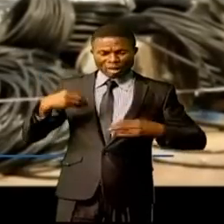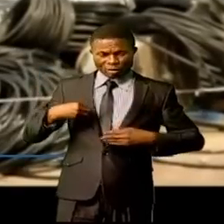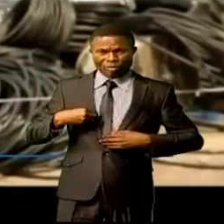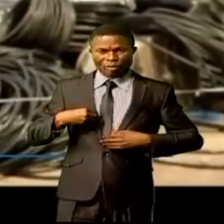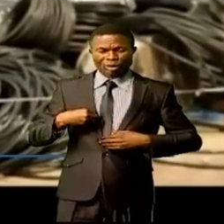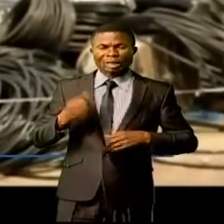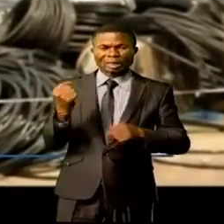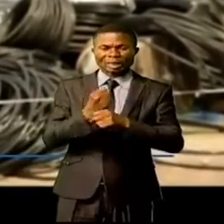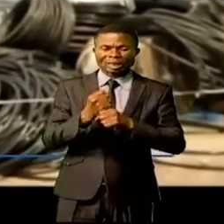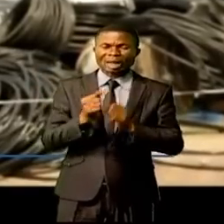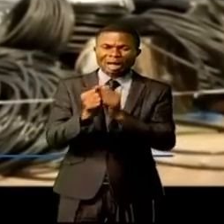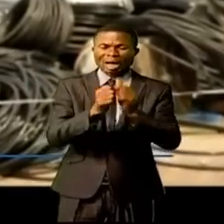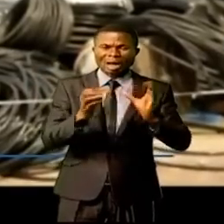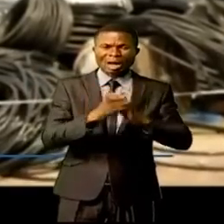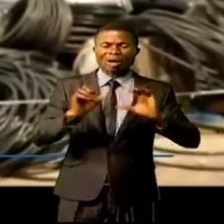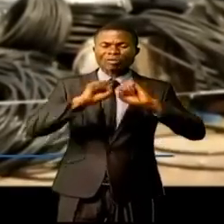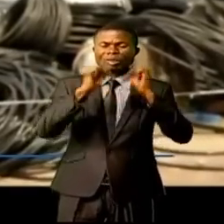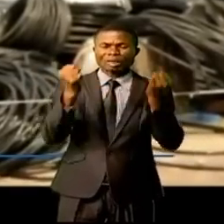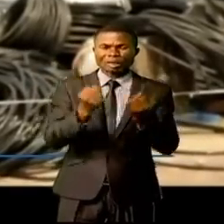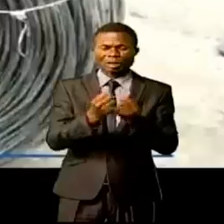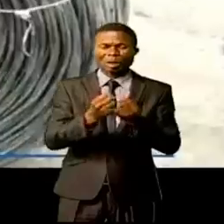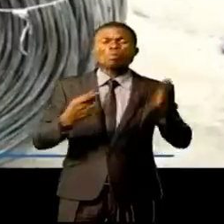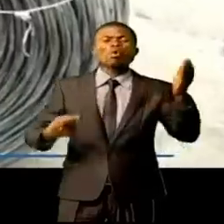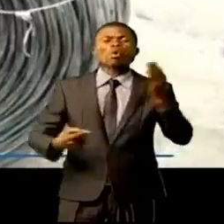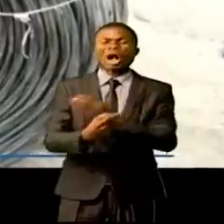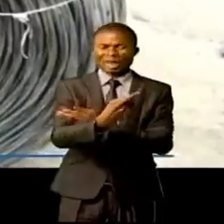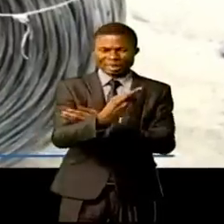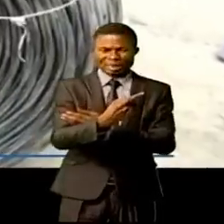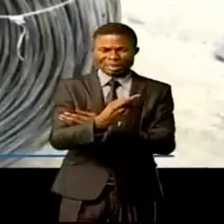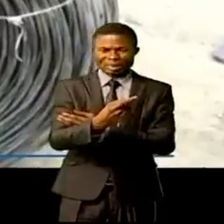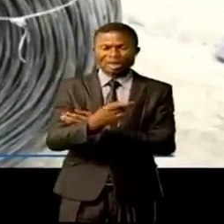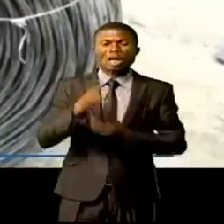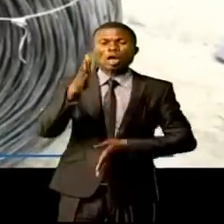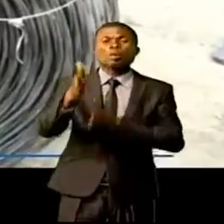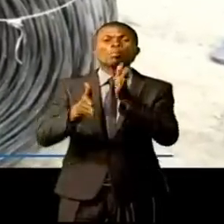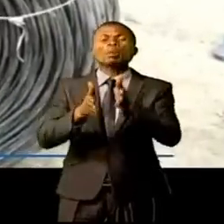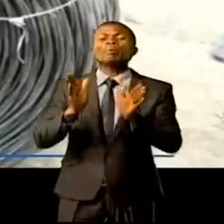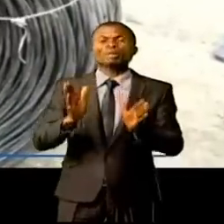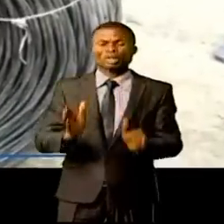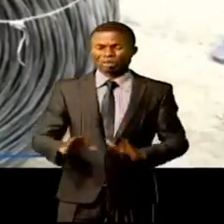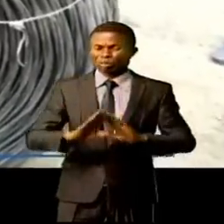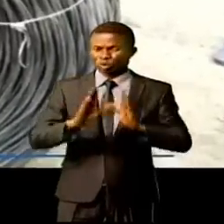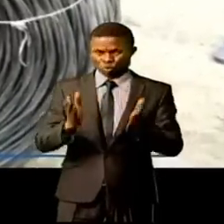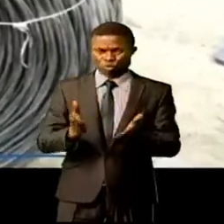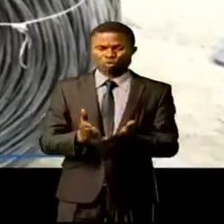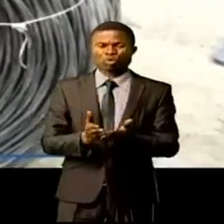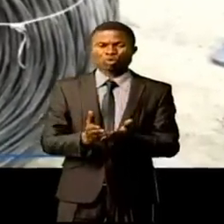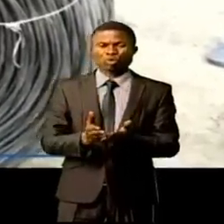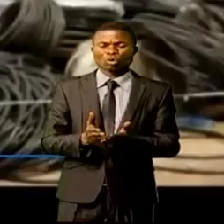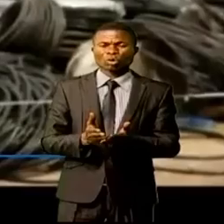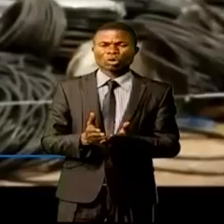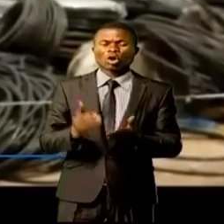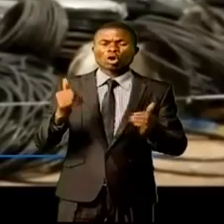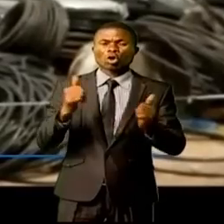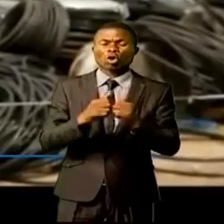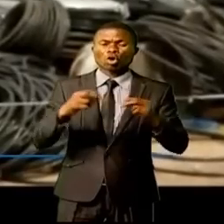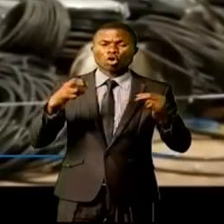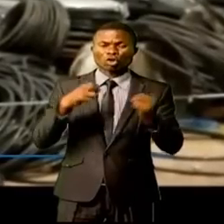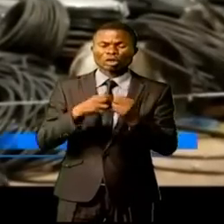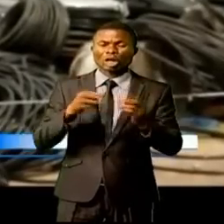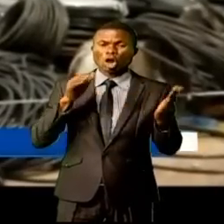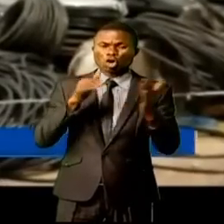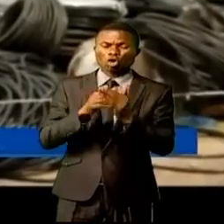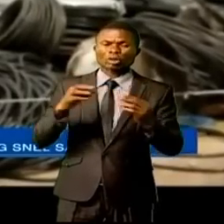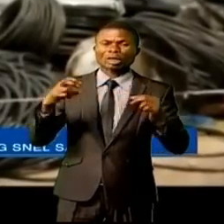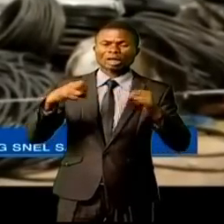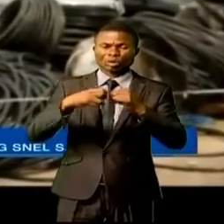collaborer avec la SNEL pour dénoncer les actes de vandalisme que posent les unciviques. Nous avons travaillé